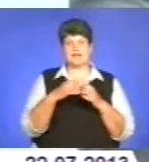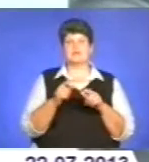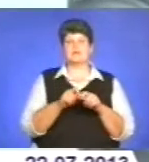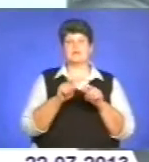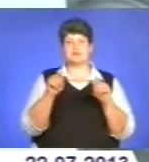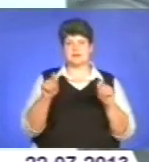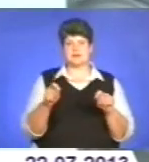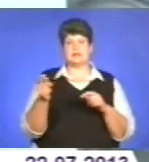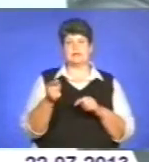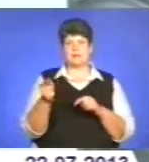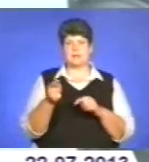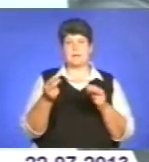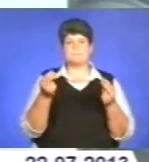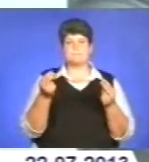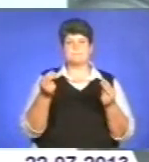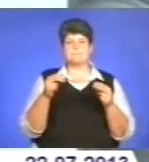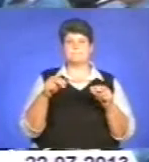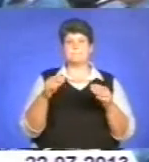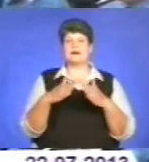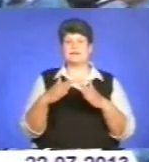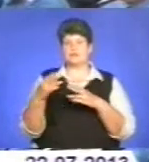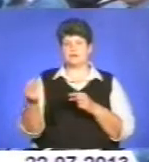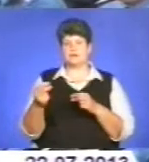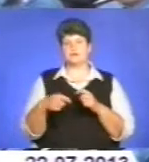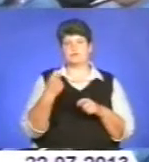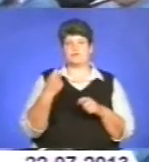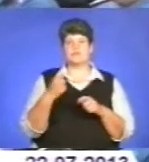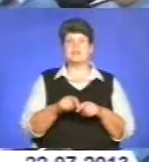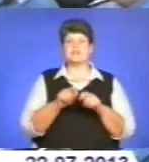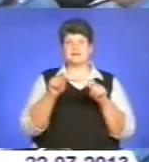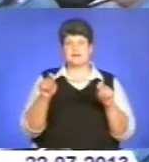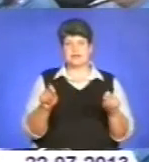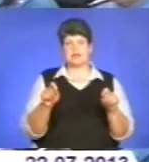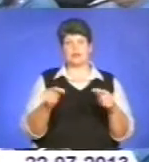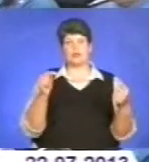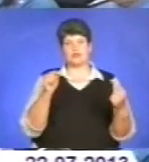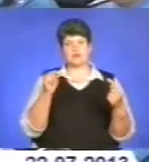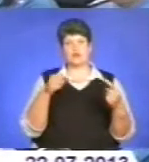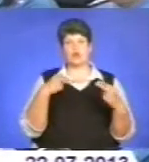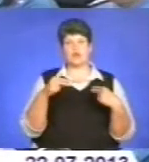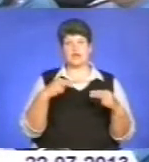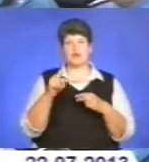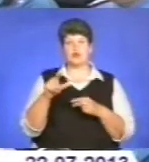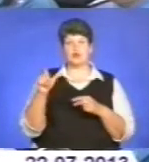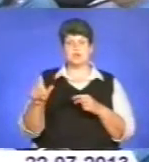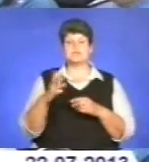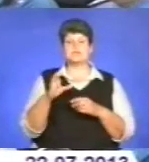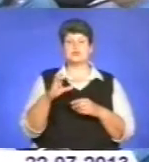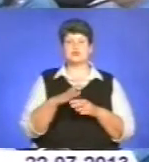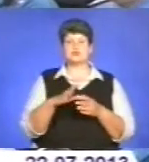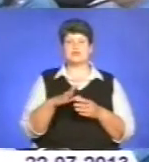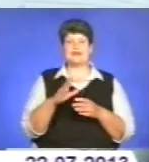на Тернопільщині і майнові злочини. У першому півріччі більше викрито злочинів у сфері протидії торгівлі людьми, суспільної моралі та